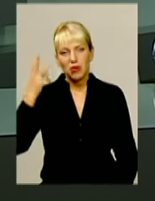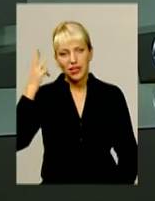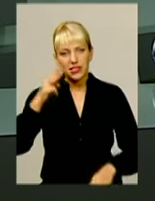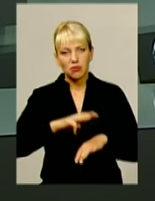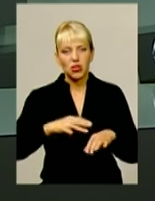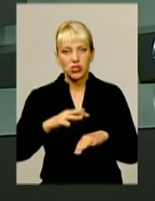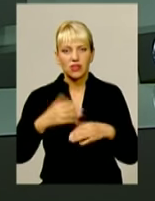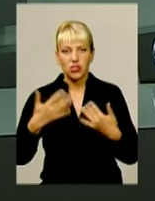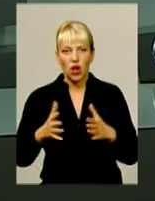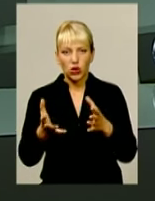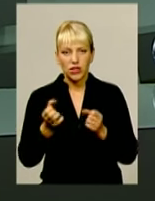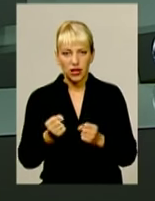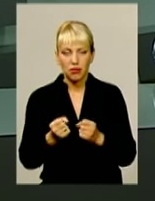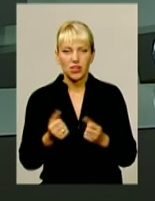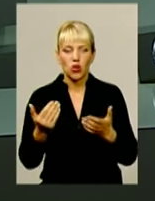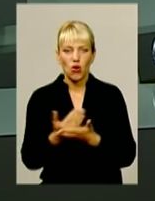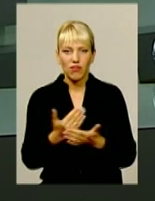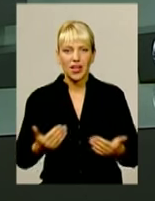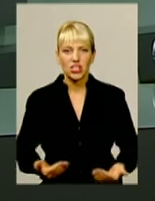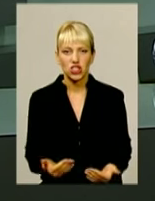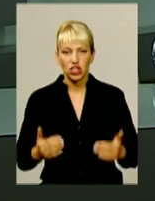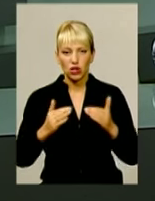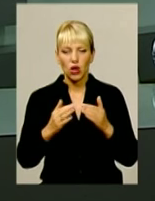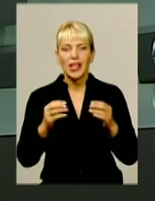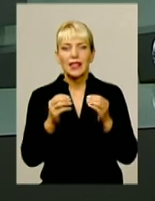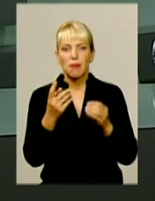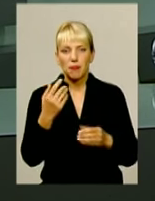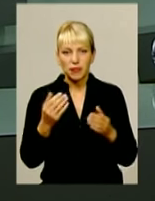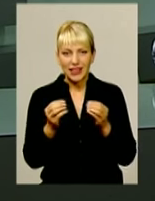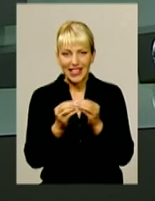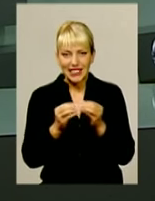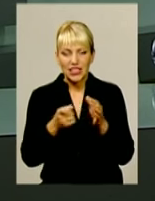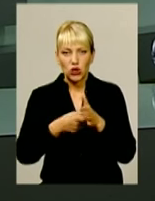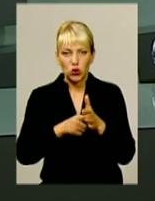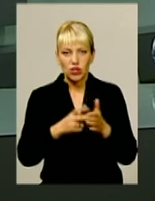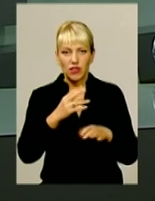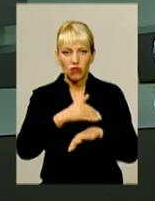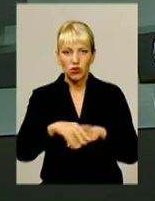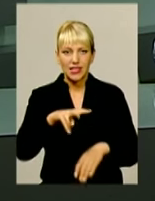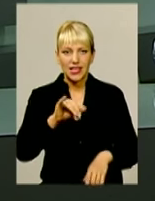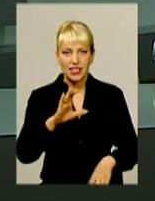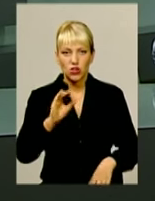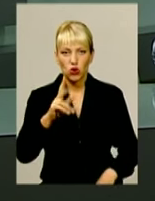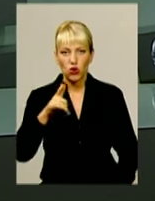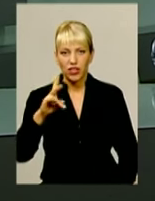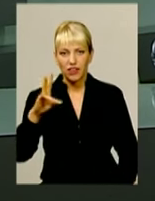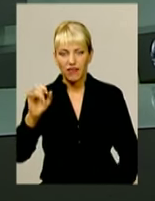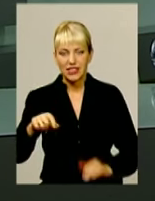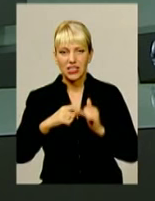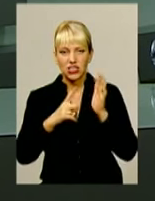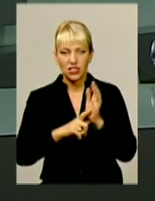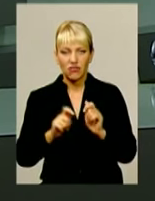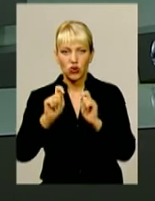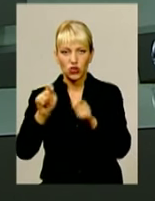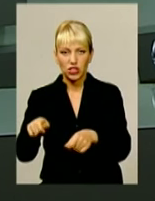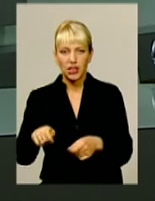нове житло. Перших 10 ключів від квартир в новобудові на вулиці Лісогринівецькій, 16, вручили правоохоронцям, які